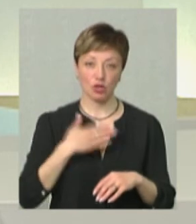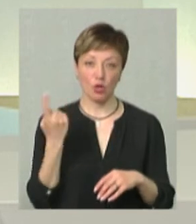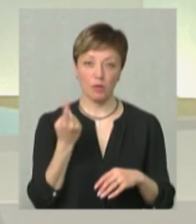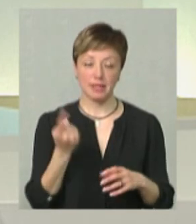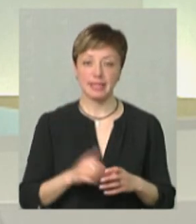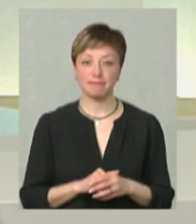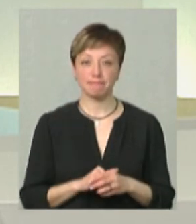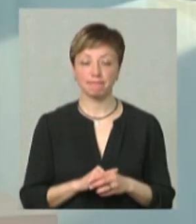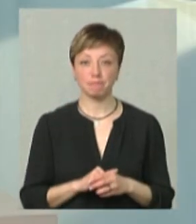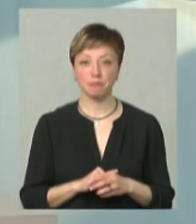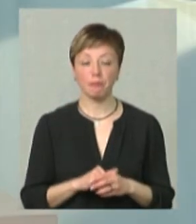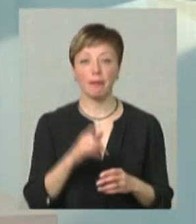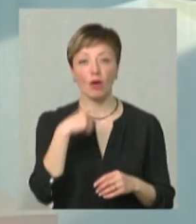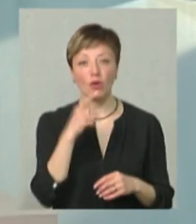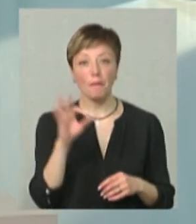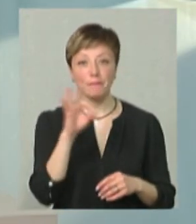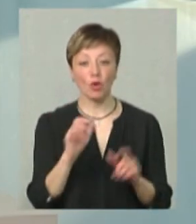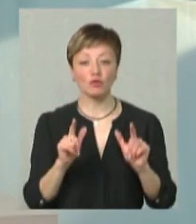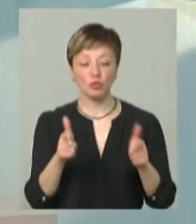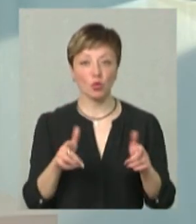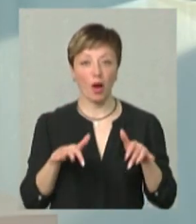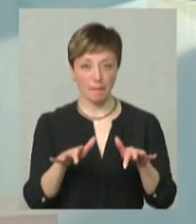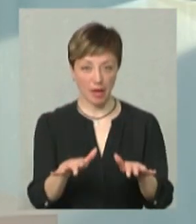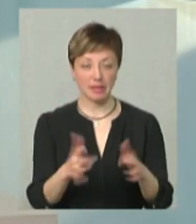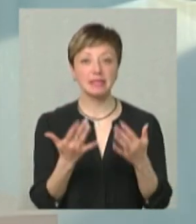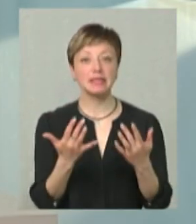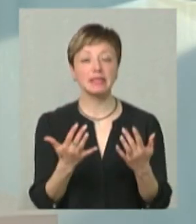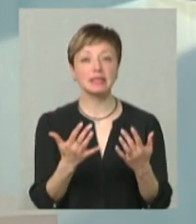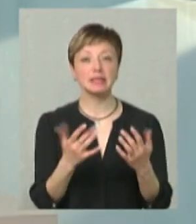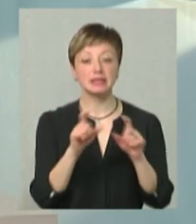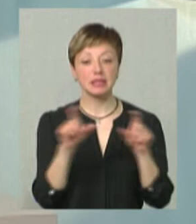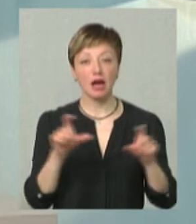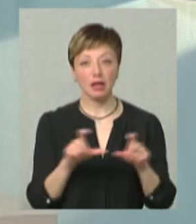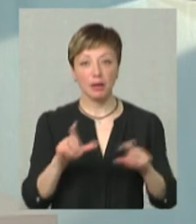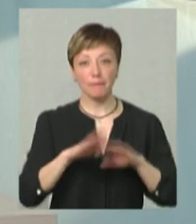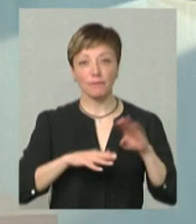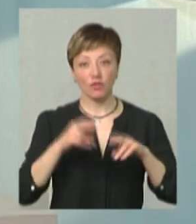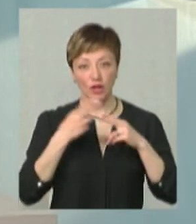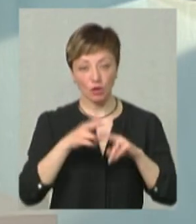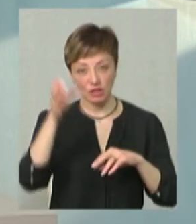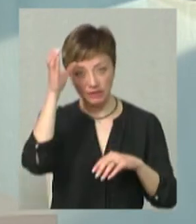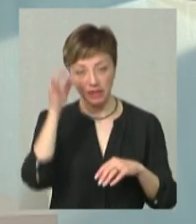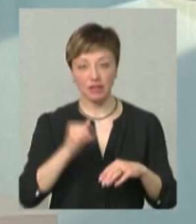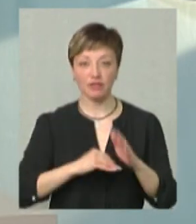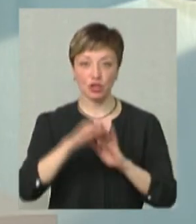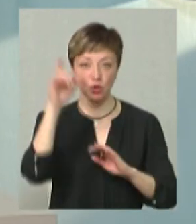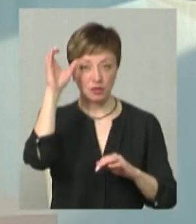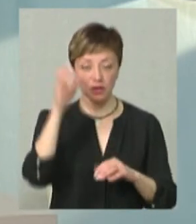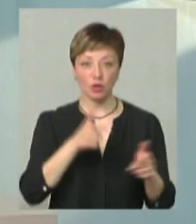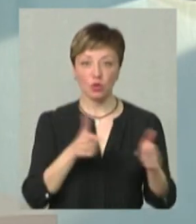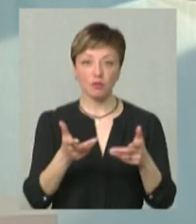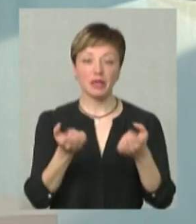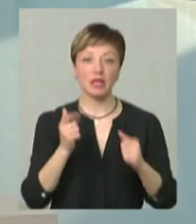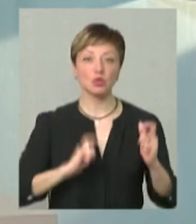області. Говорячи вже про вступну кампанію, скільки закладів профтефосвіти і скільки закладів вищої освіти готові